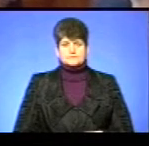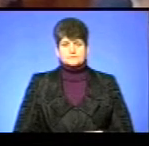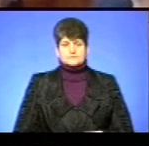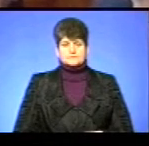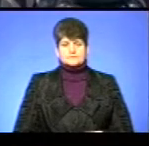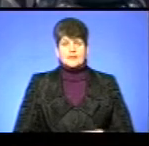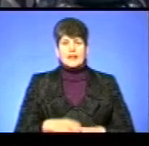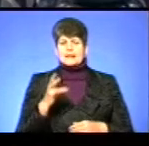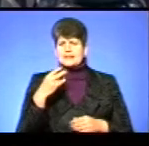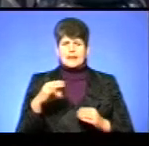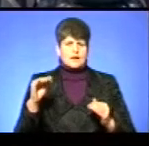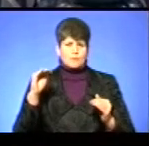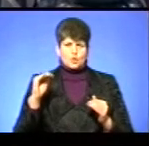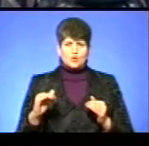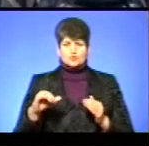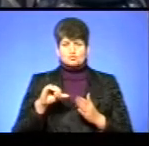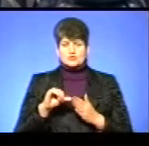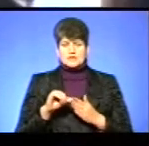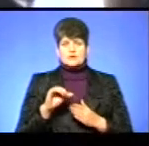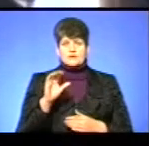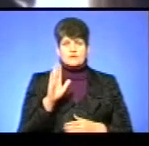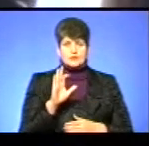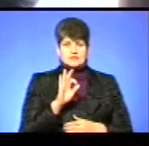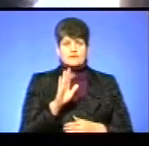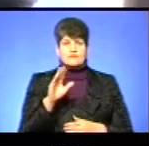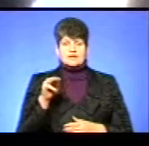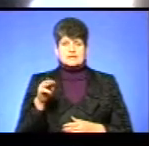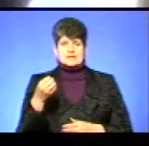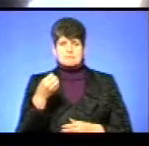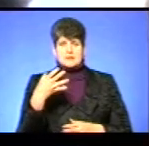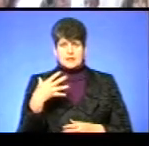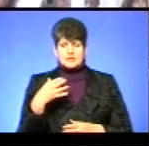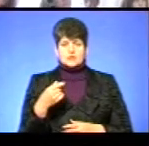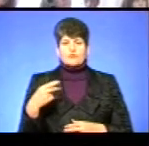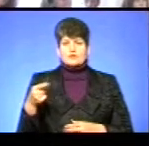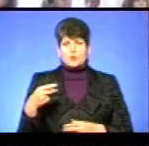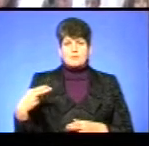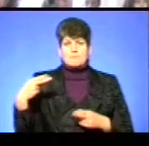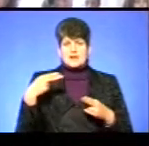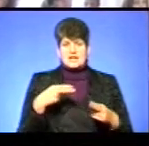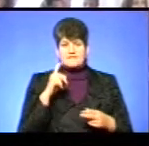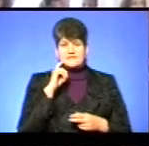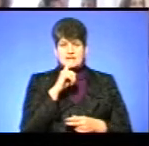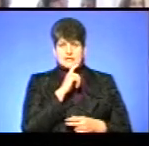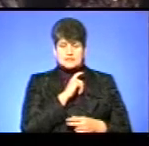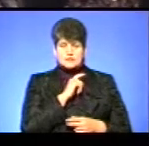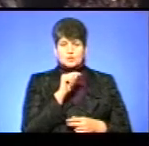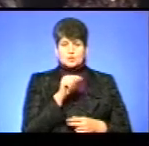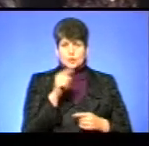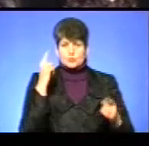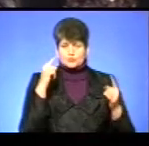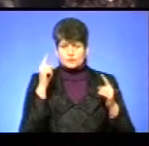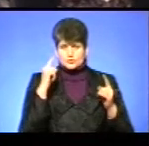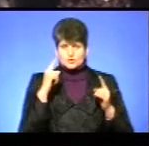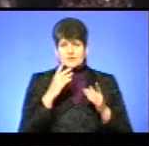Наймолодшому учаснику семінару Олександру Ватазі 15. До Тернополя він приїхав із Вінниччини. У його творчому